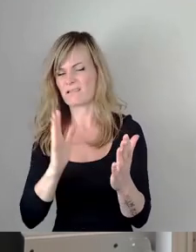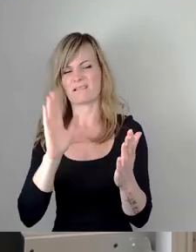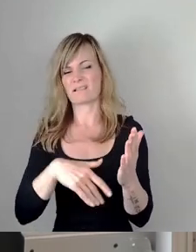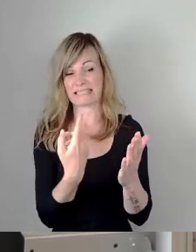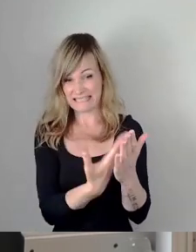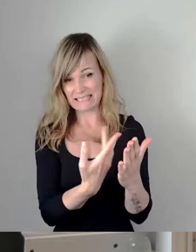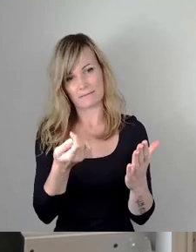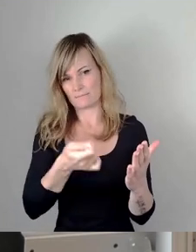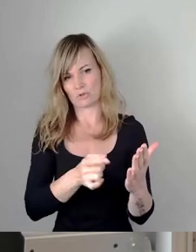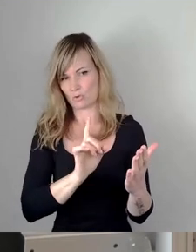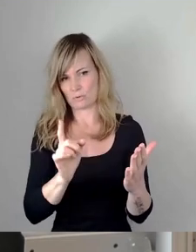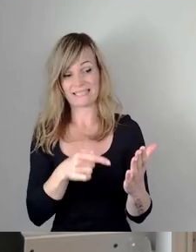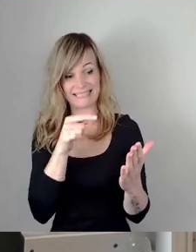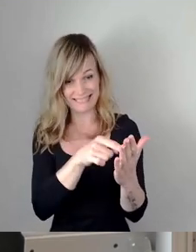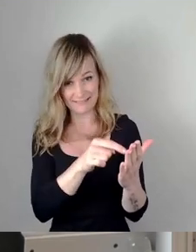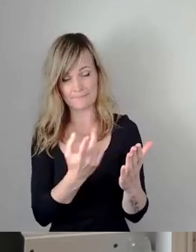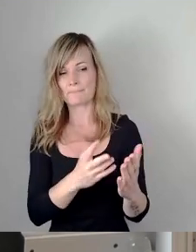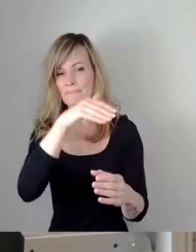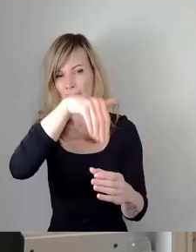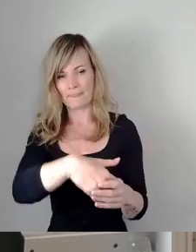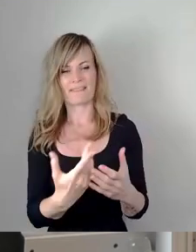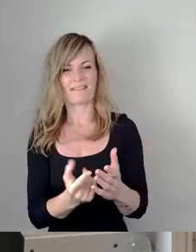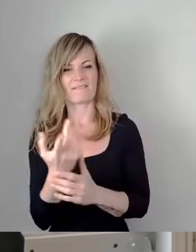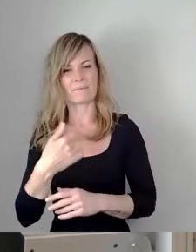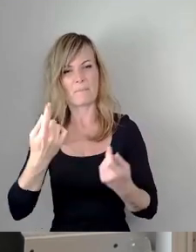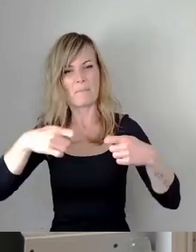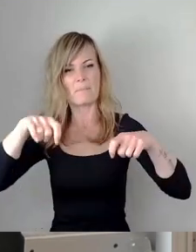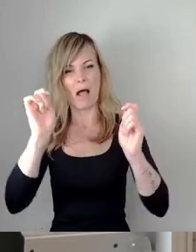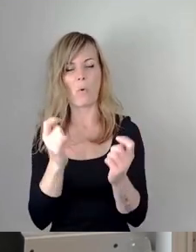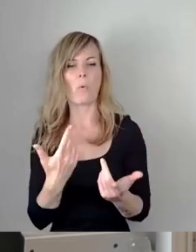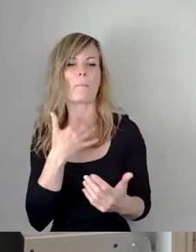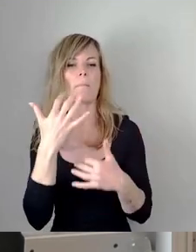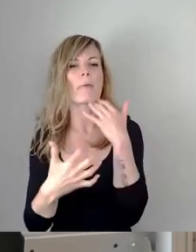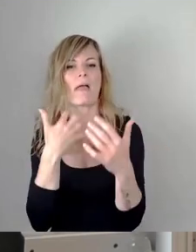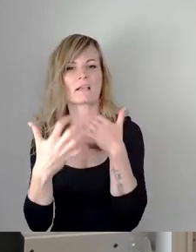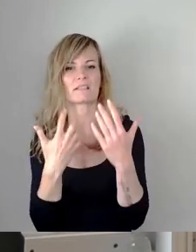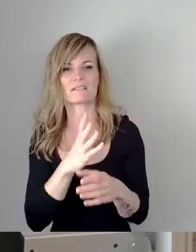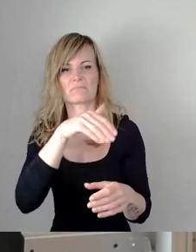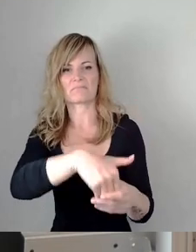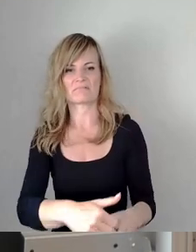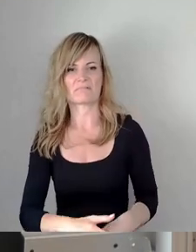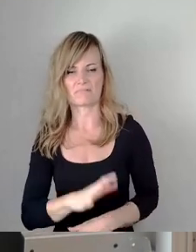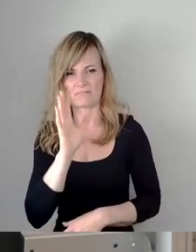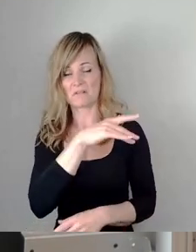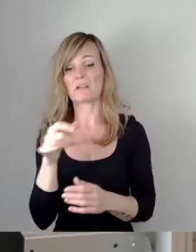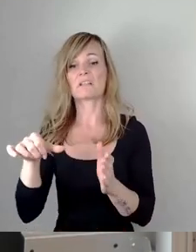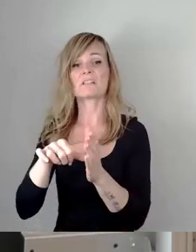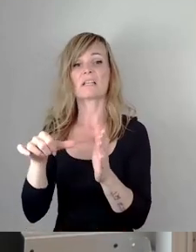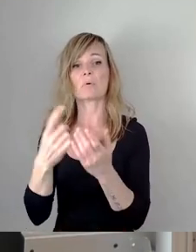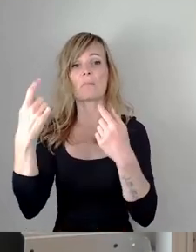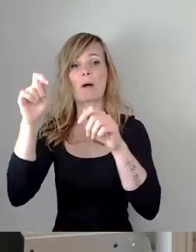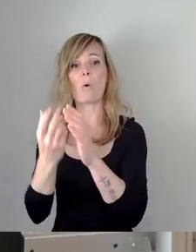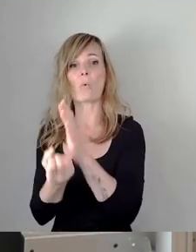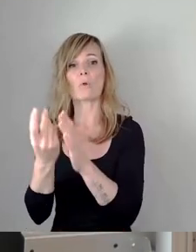enthält Baufolklore. Und jetzt können Sie sich im Zentrum für Baukultur bei einem kühlen Getränk über sonst was